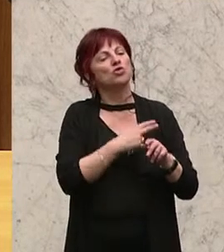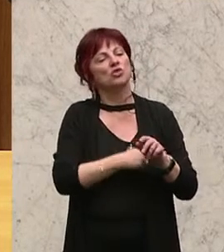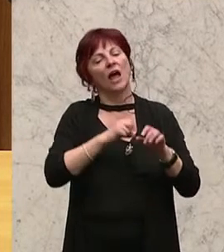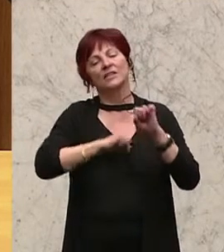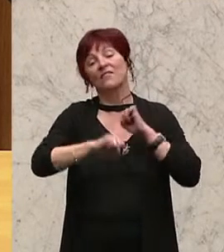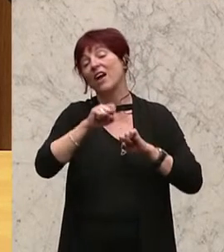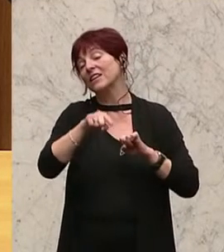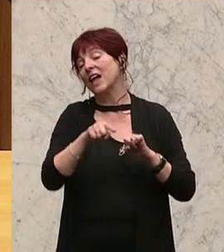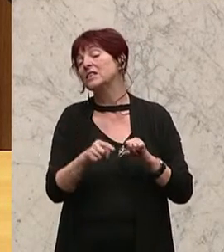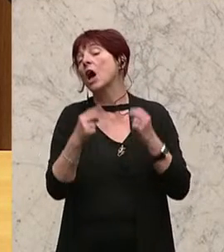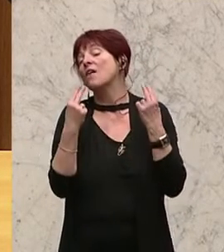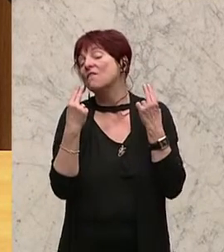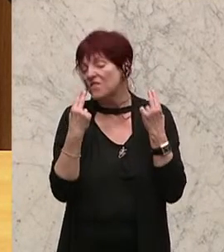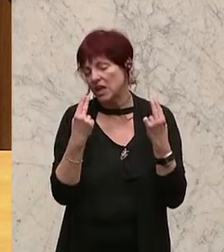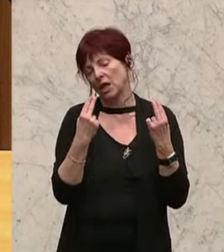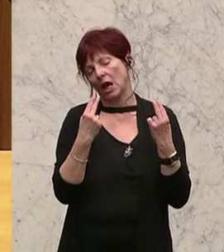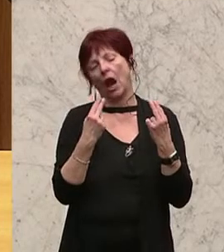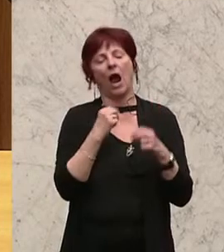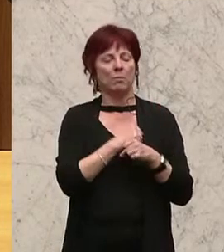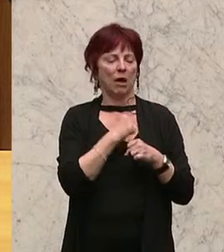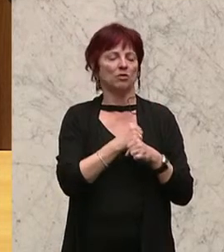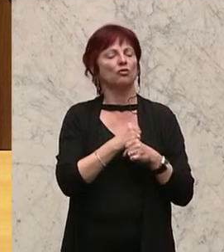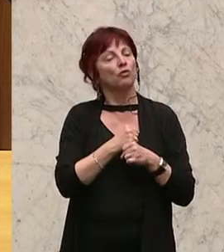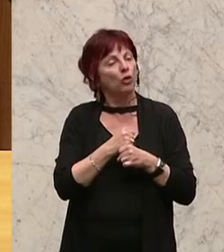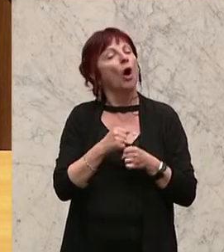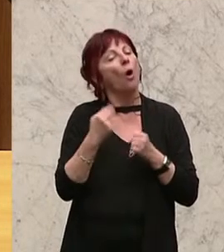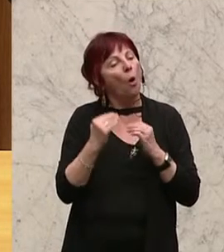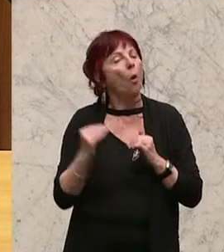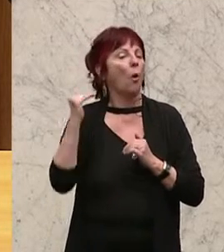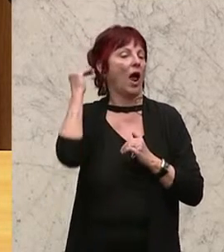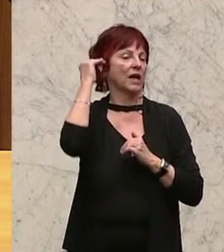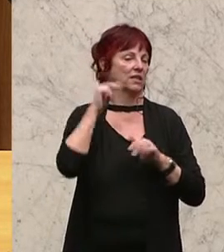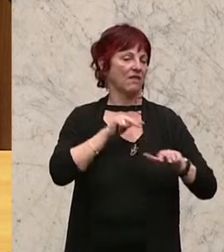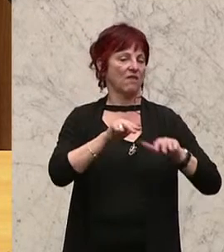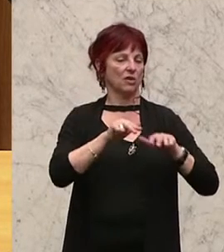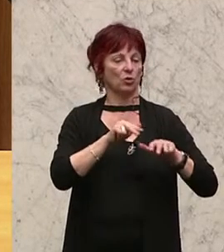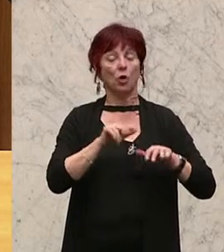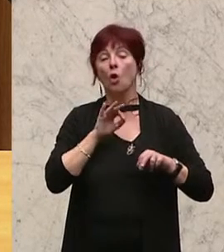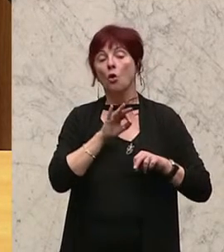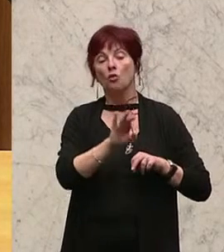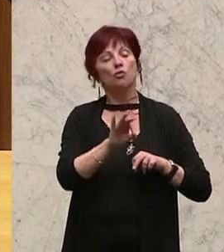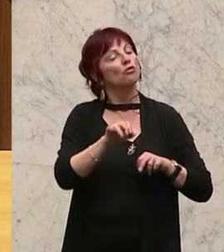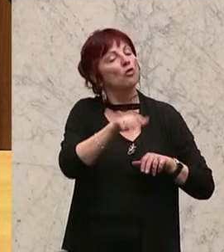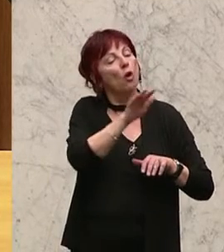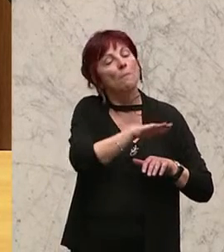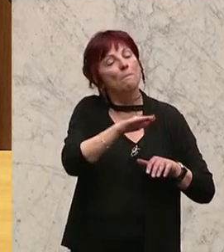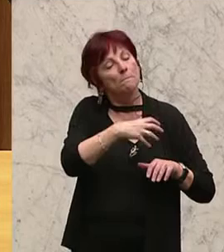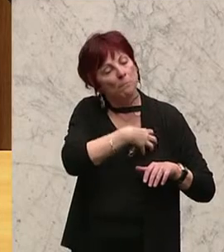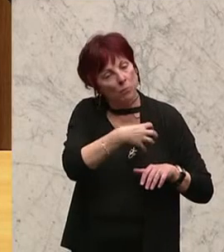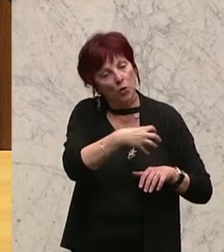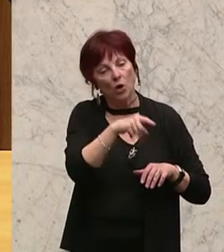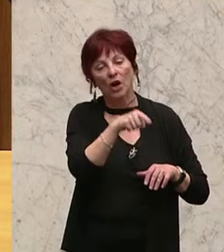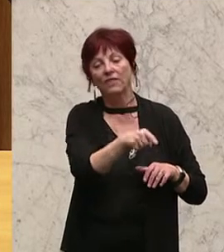Hoheitsverwaltung angehört, in dem für Bürgerinnen und Bürger schwerwiegende, tief in ihre Persönlichkeitsrechte